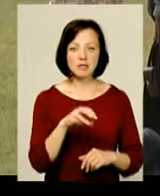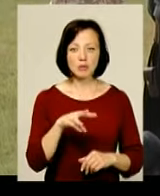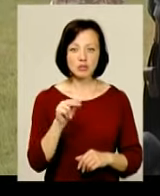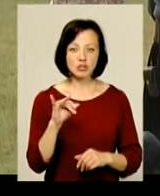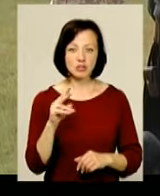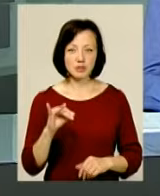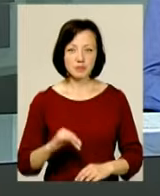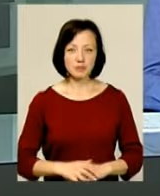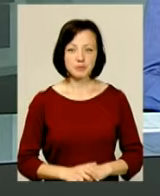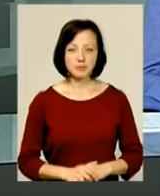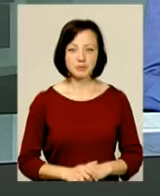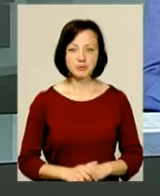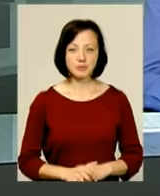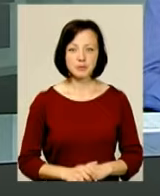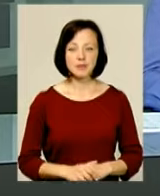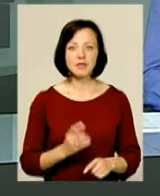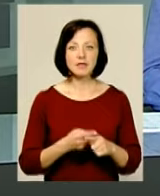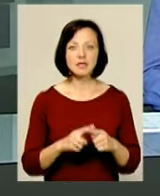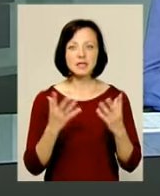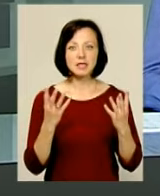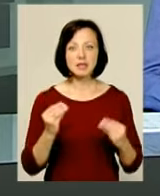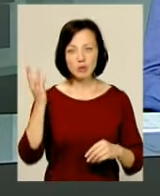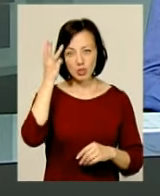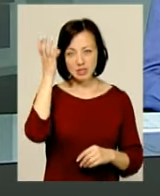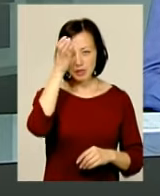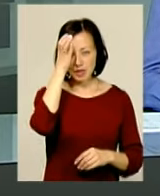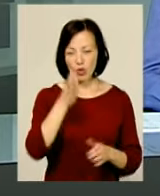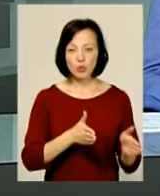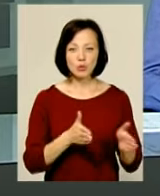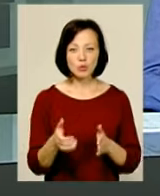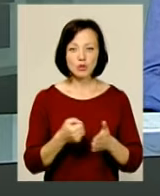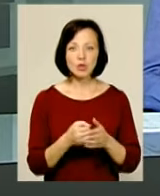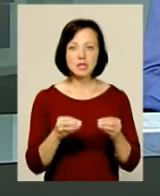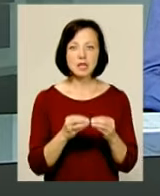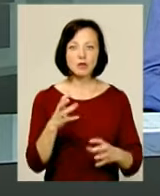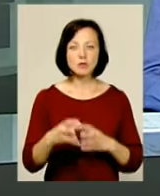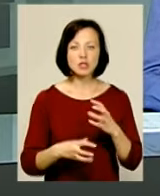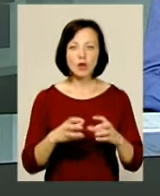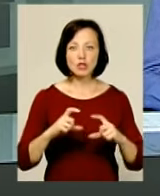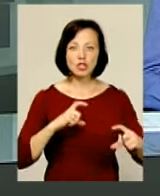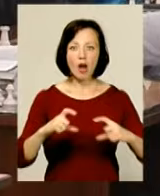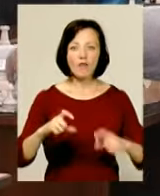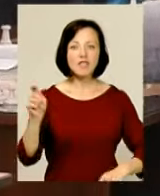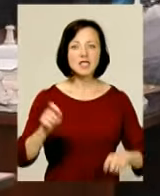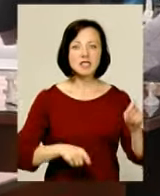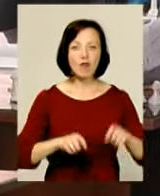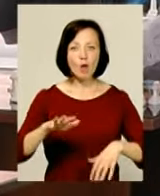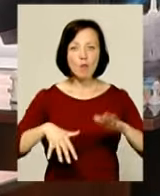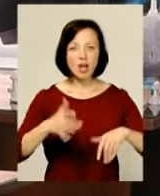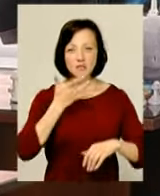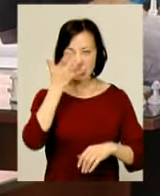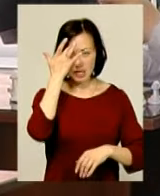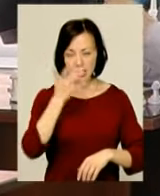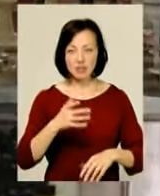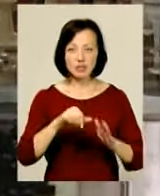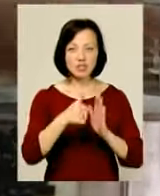'ятницю. Оці дні подільські інтелектуали готуються до 10-го міжнародного шахового фестивалю «Мукачівське літо